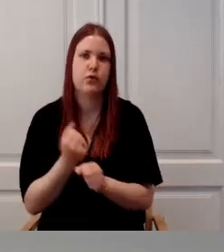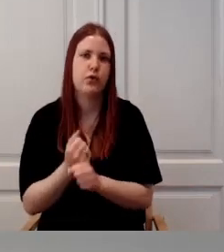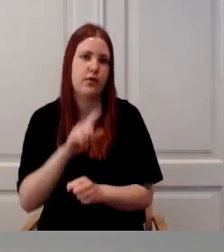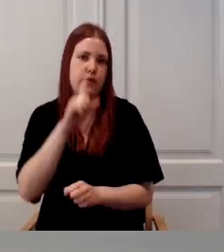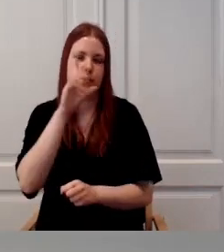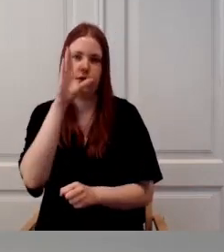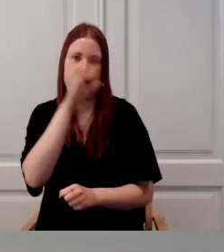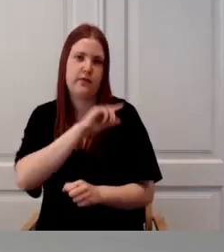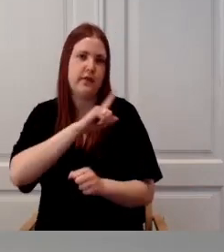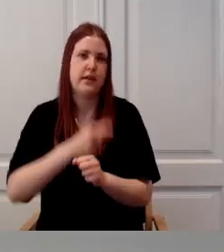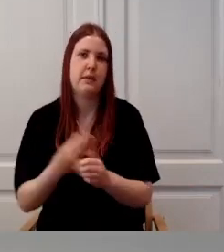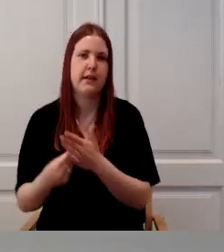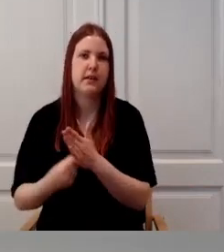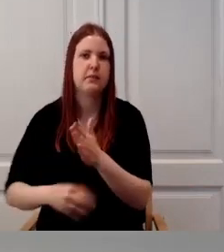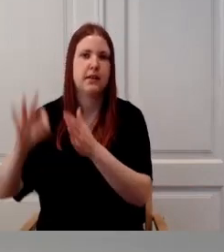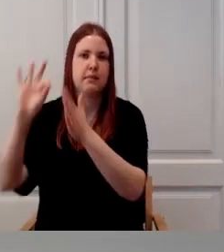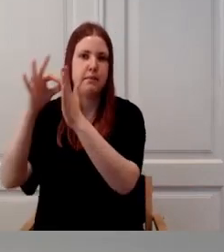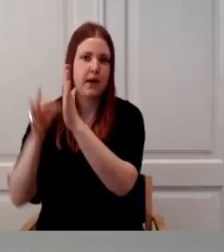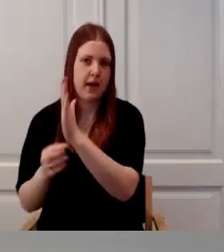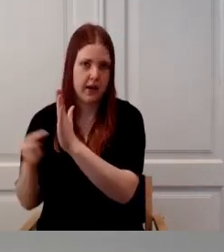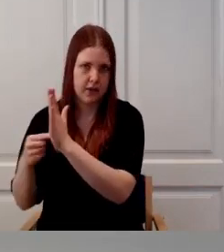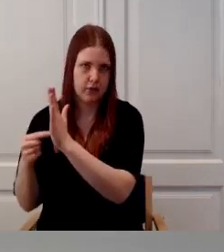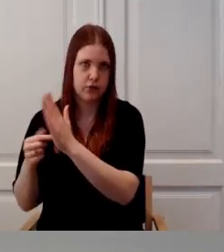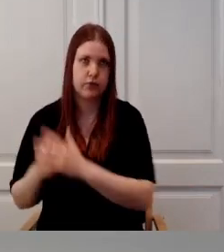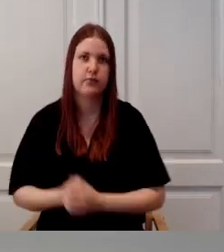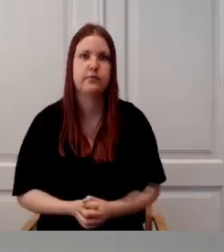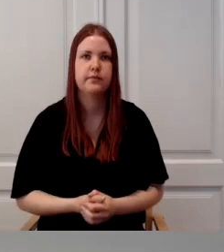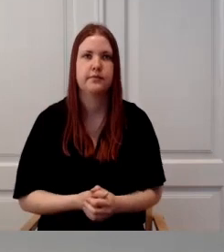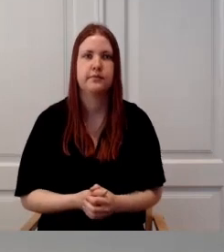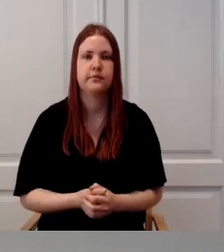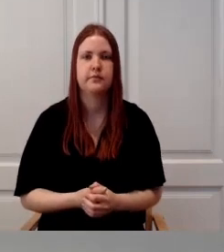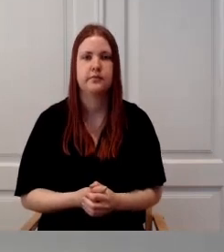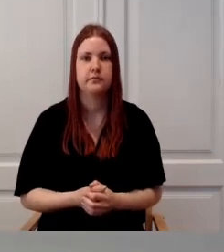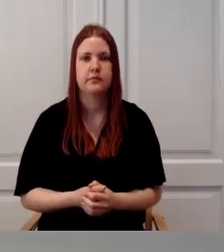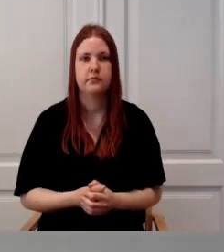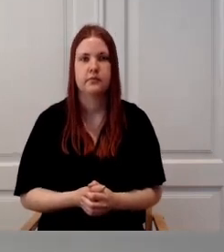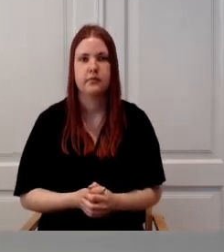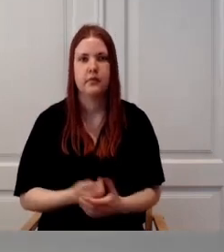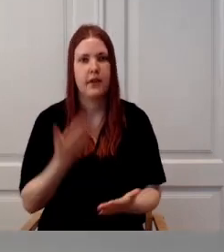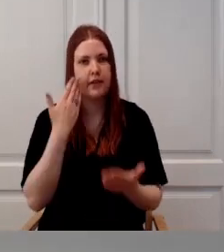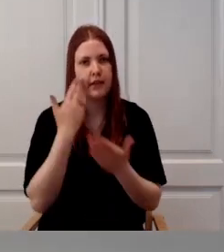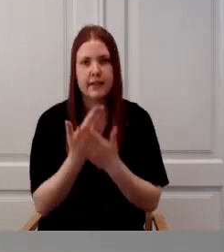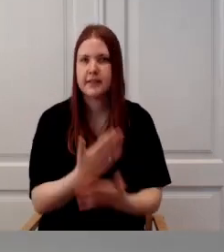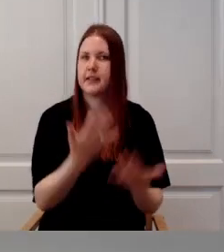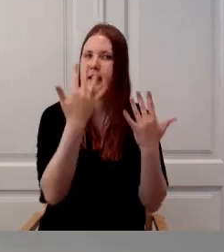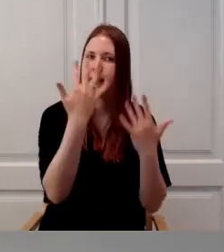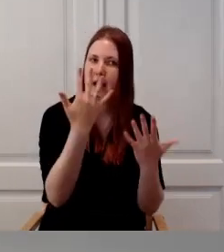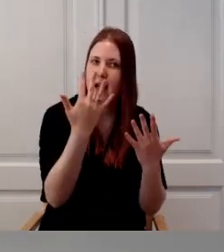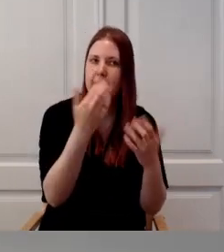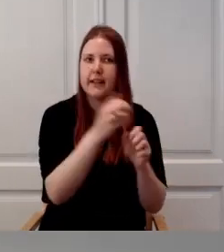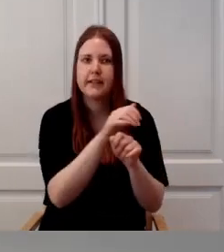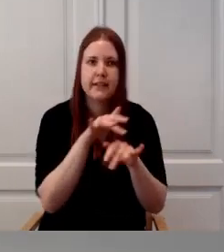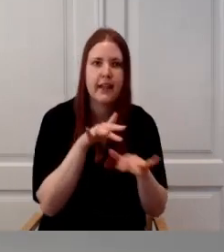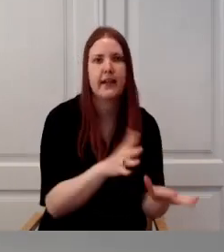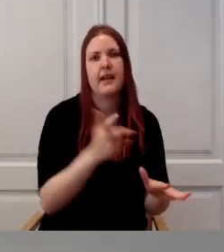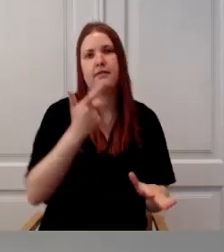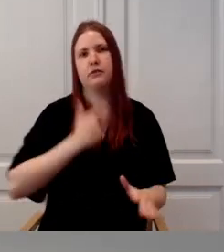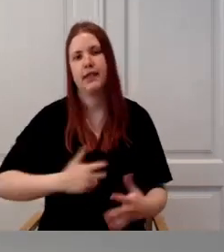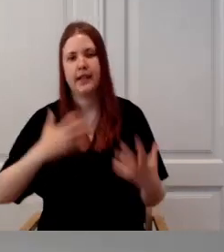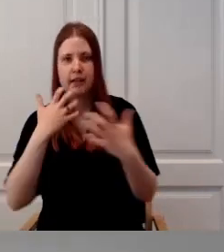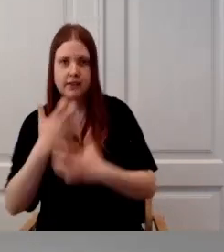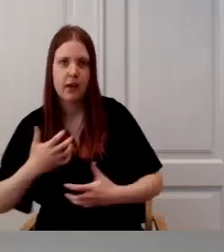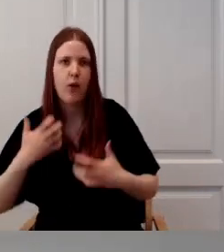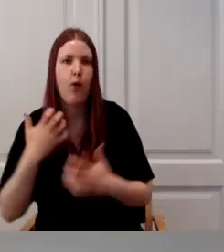liikumise valdkond saab meie puhul ka liikumisfunktsiooni taustaks, aga käeline näiteks tegevus ja teaduse püsimeese hooldus